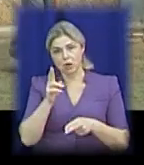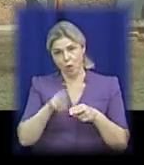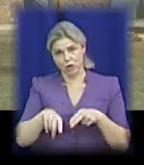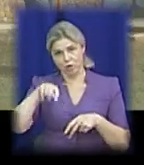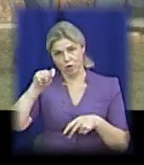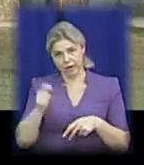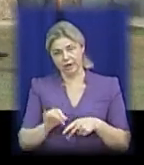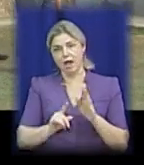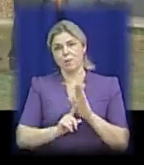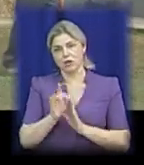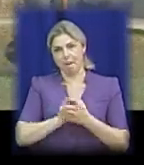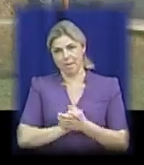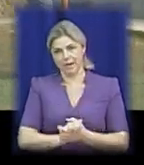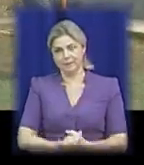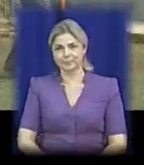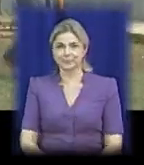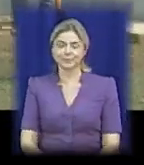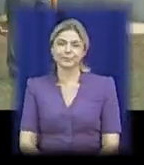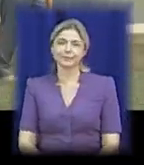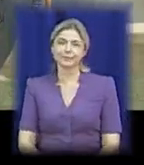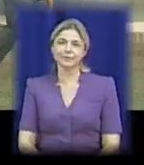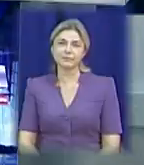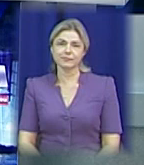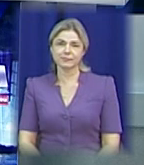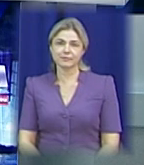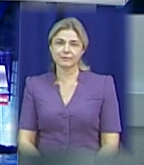Бакоцька, Андрій Заворотній. Телевізійні новини Миколаївщини.